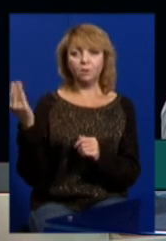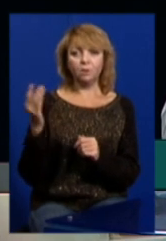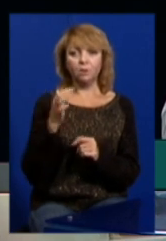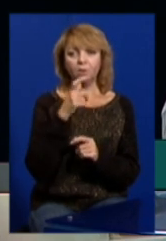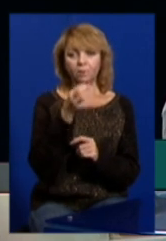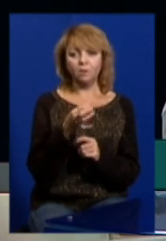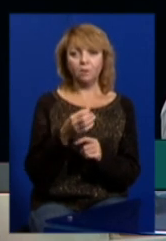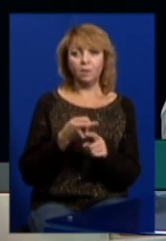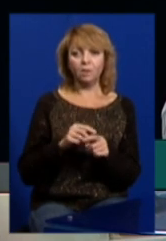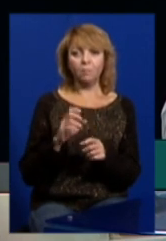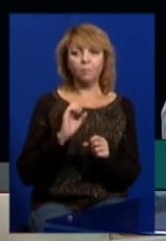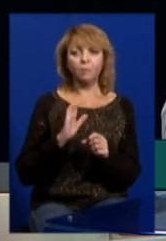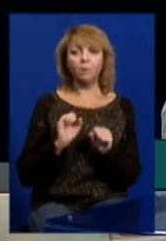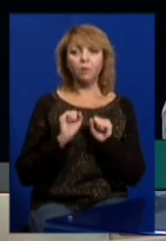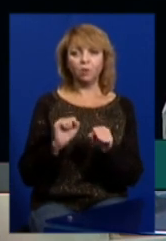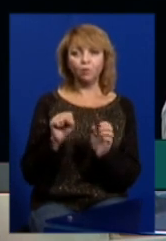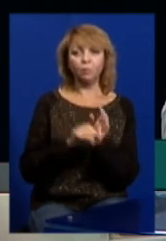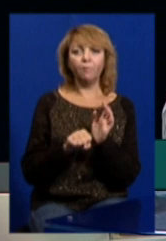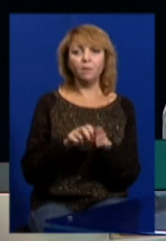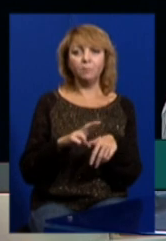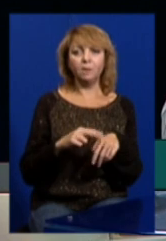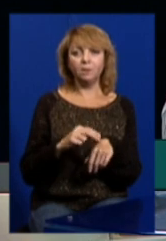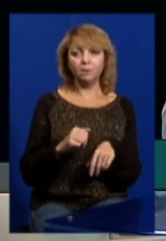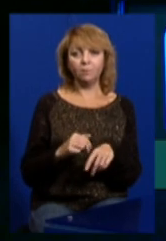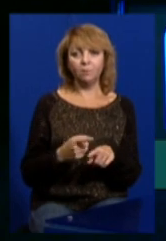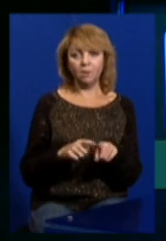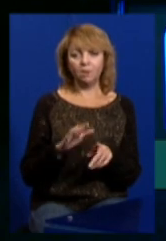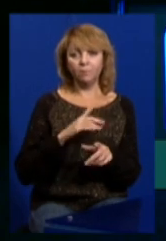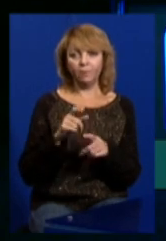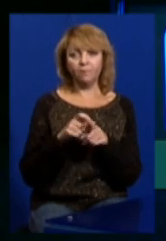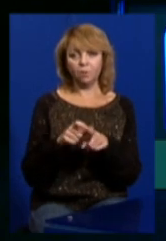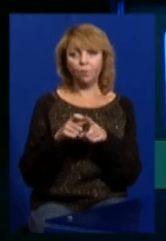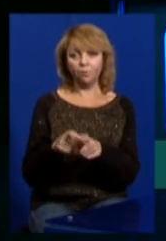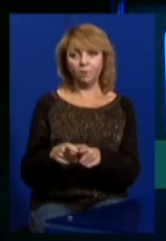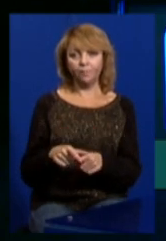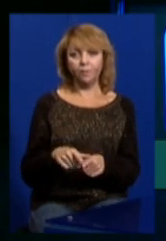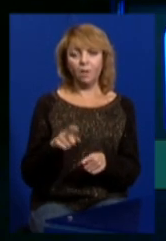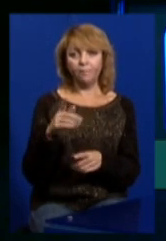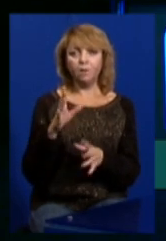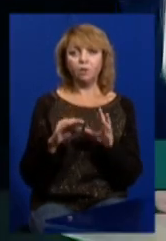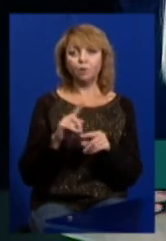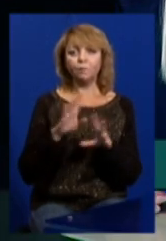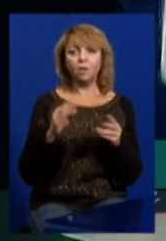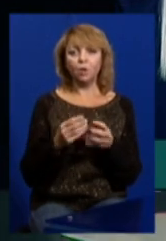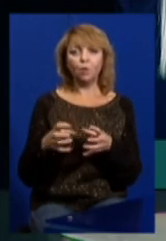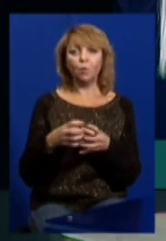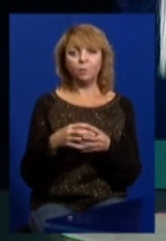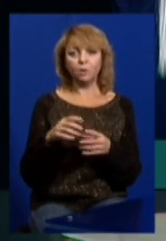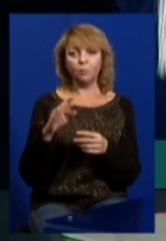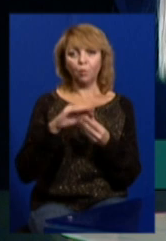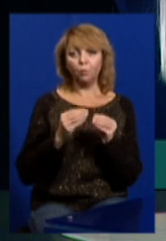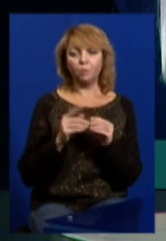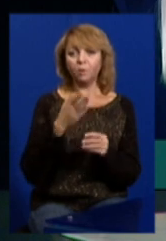говорить, що це патріотизм вбивати мінтів. Ну, такі от висловлені. що це взагалі комплексна проблема, що немає